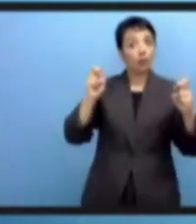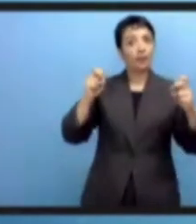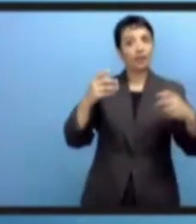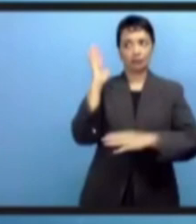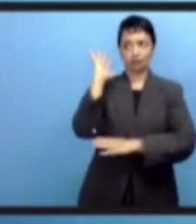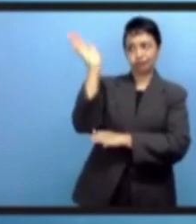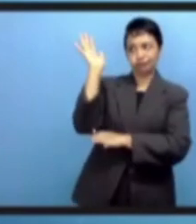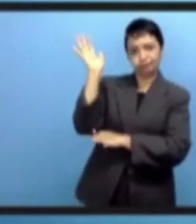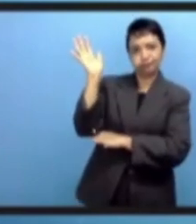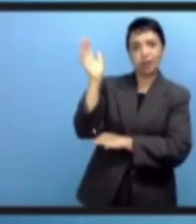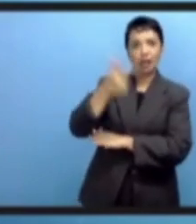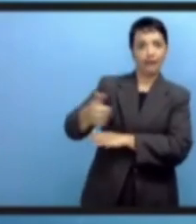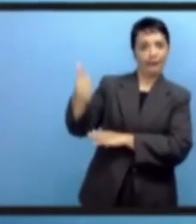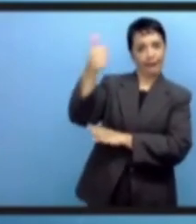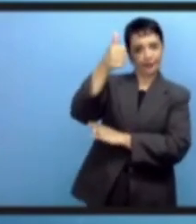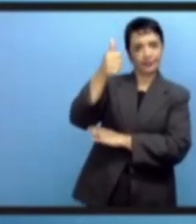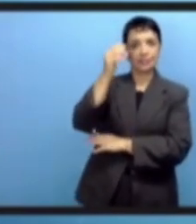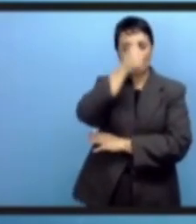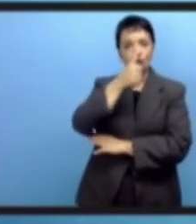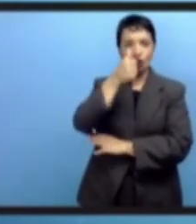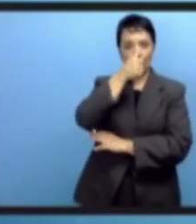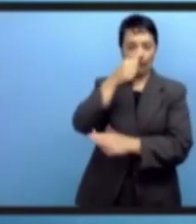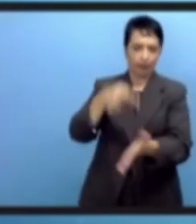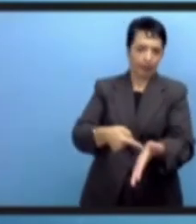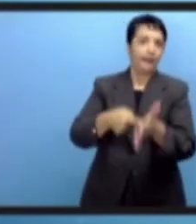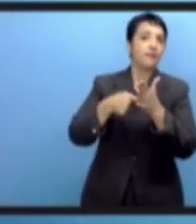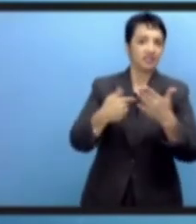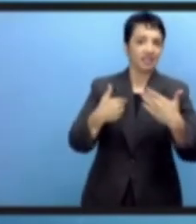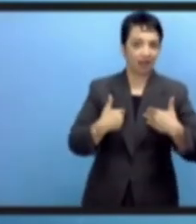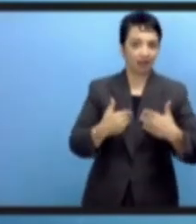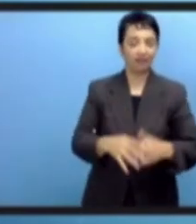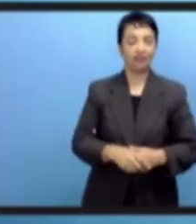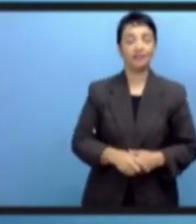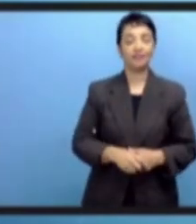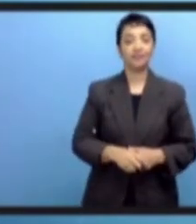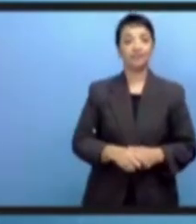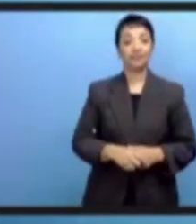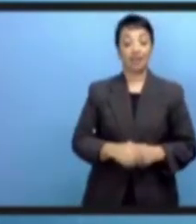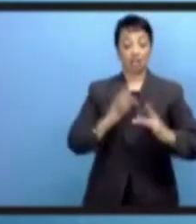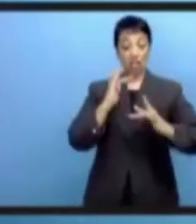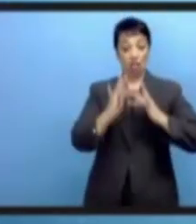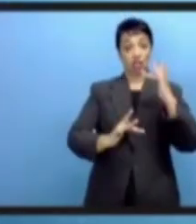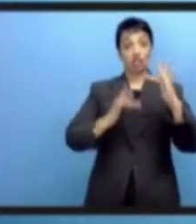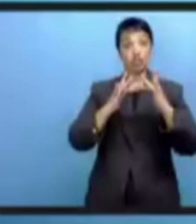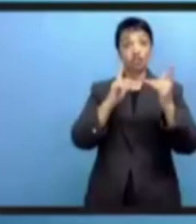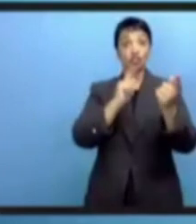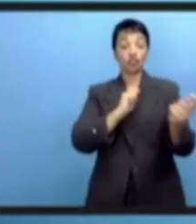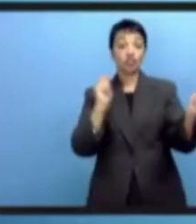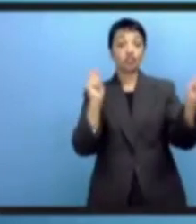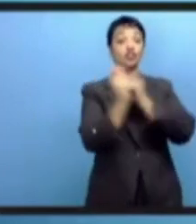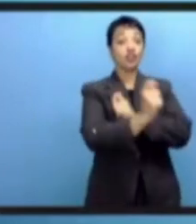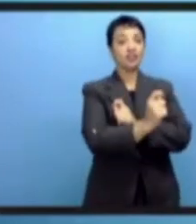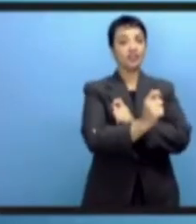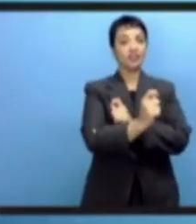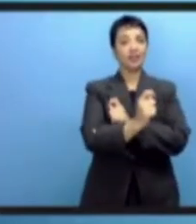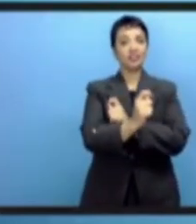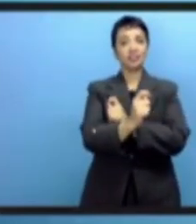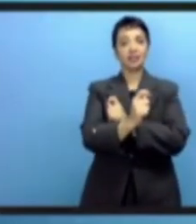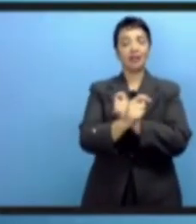технологии – это костяк цифровой трансформации, о чем говорили его